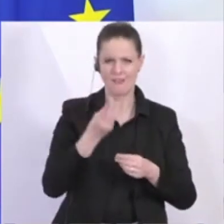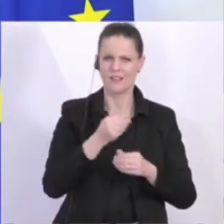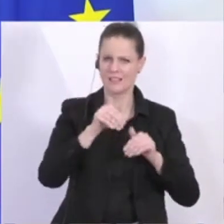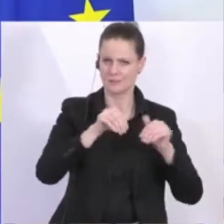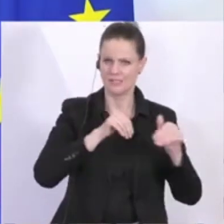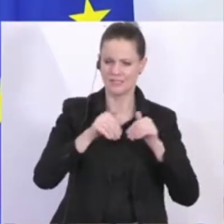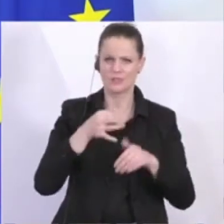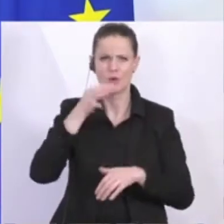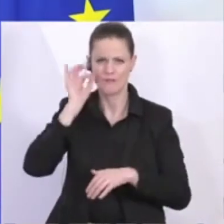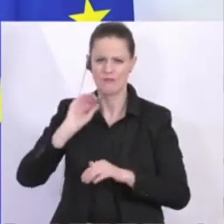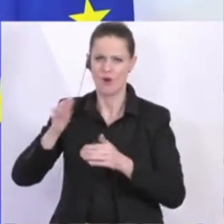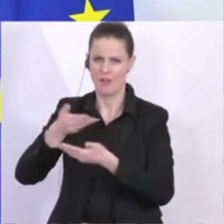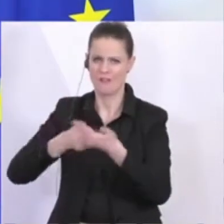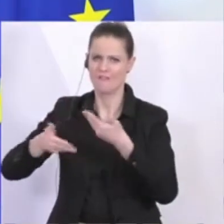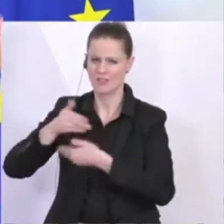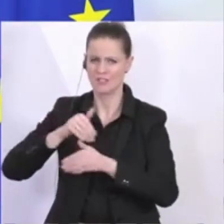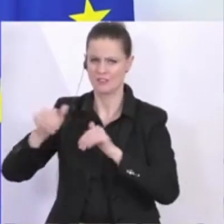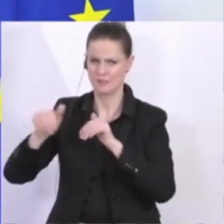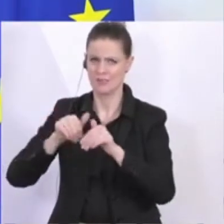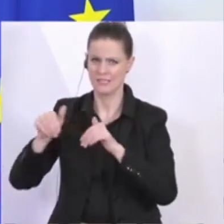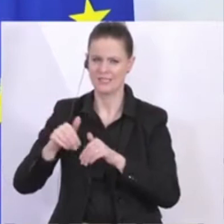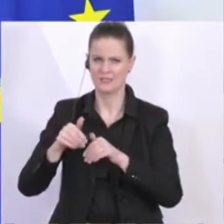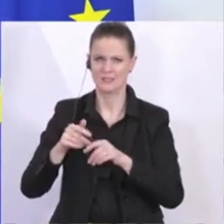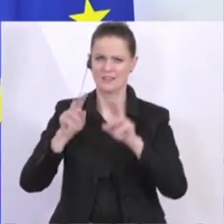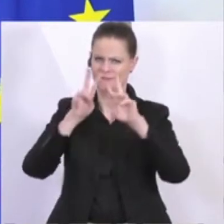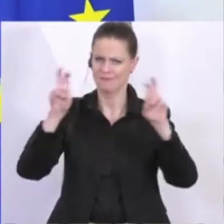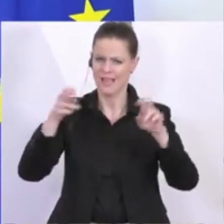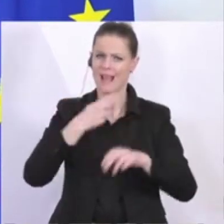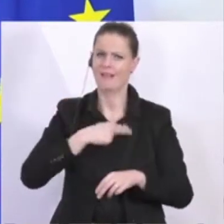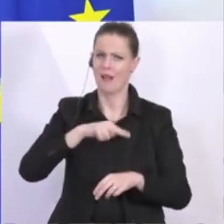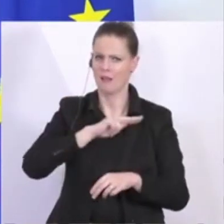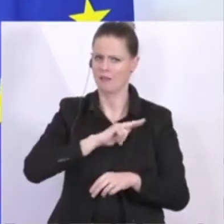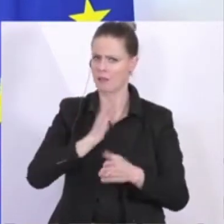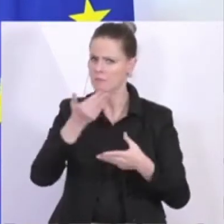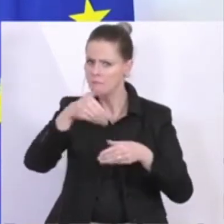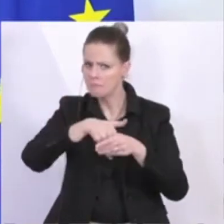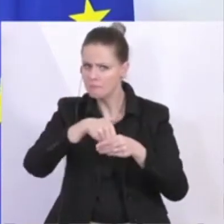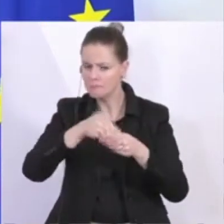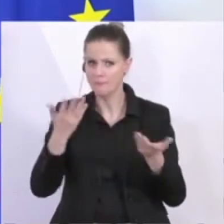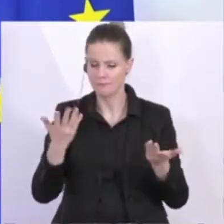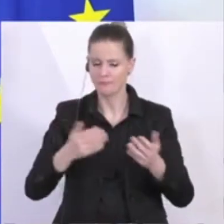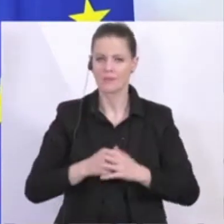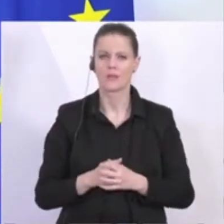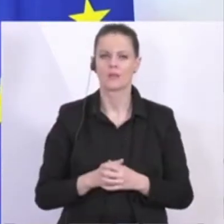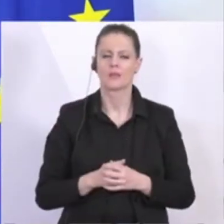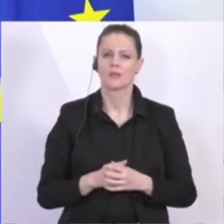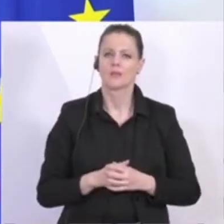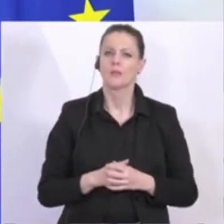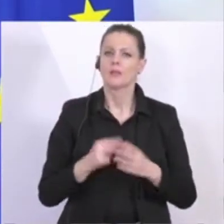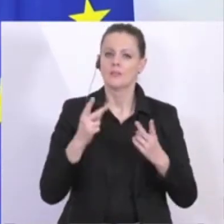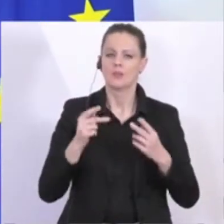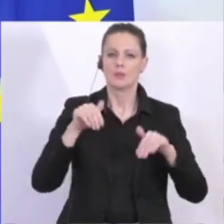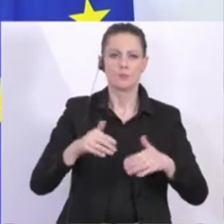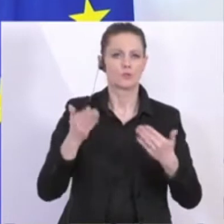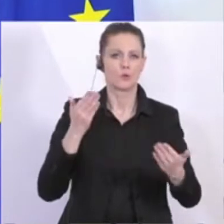namentlich die Garantien. Also ich möchte nur noch einmal zusammenfassen, wir haben bei, man muss unterscheiden, dass verschiedene